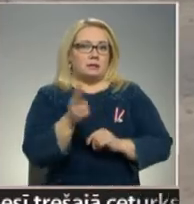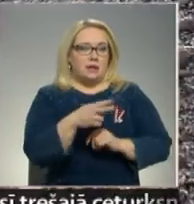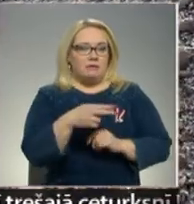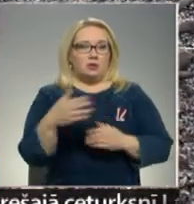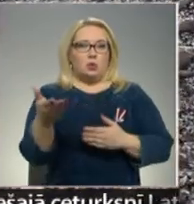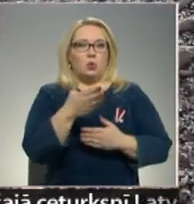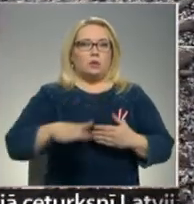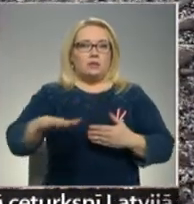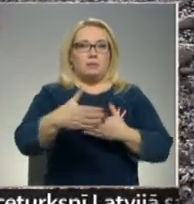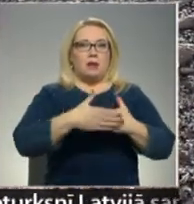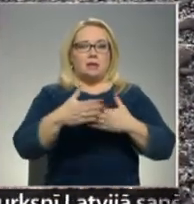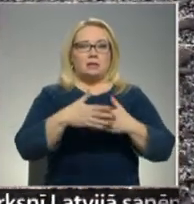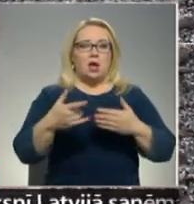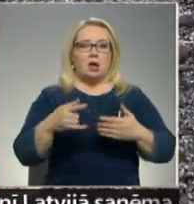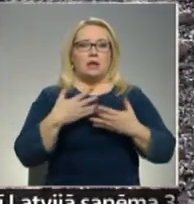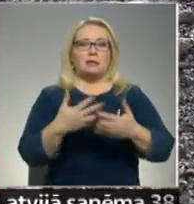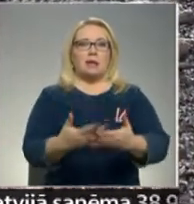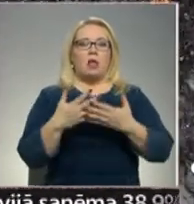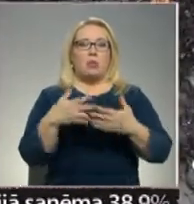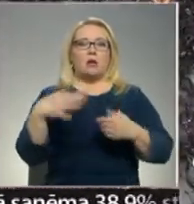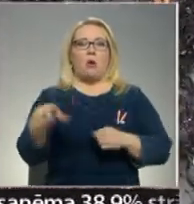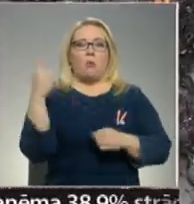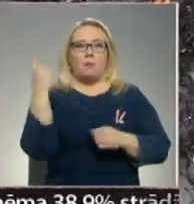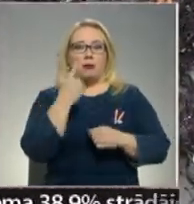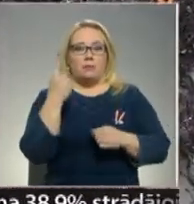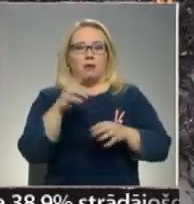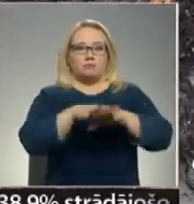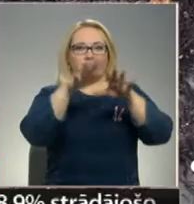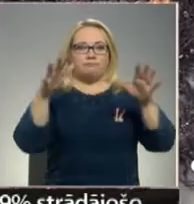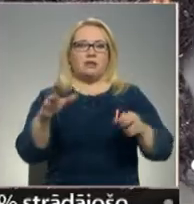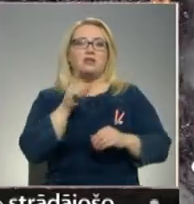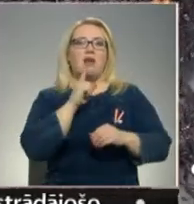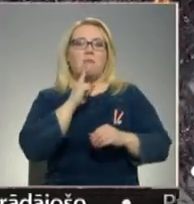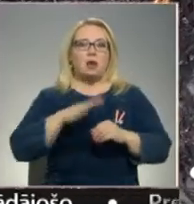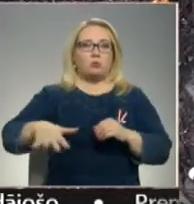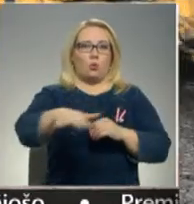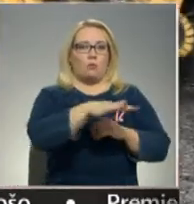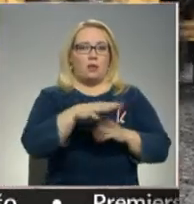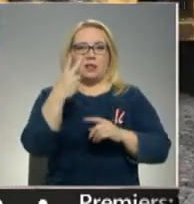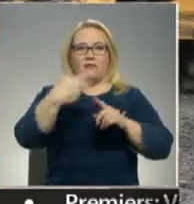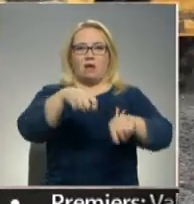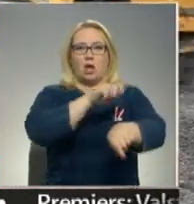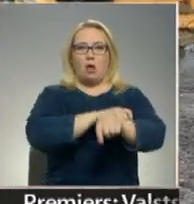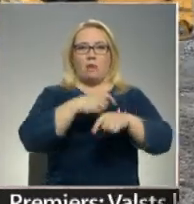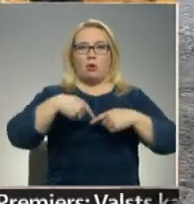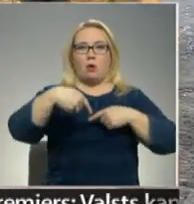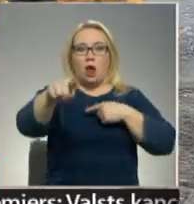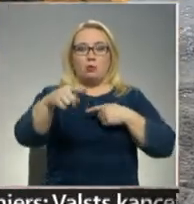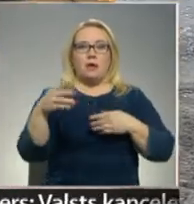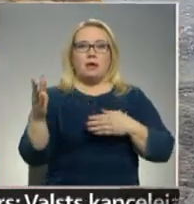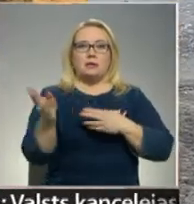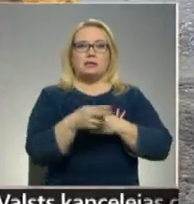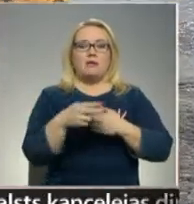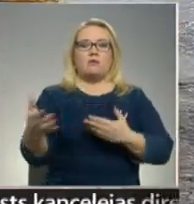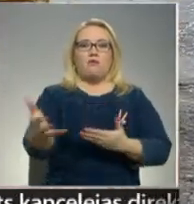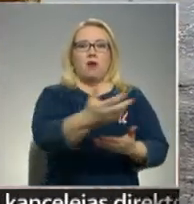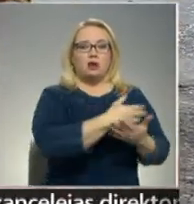piekristē jūras sāk izskalot jau pirmdien, vislielāko daudzum atstājot Liepājas pludumalē nepiln 2 km garumā. Zivju vākšana